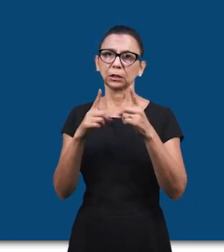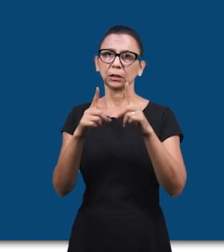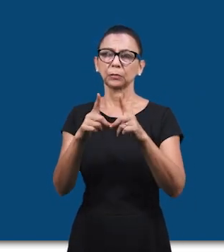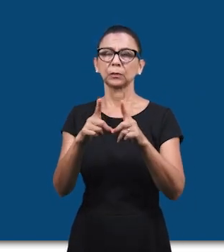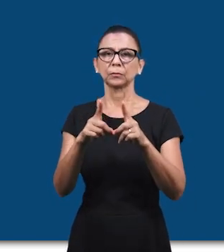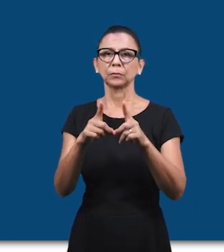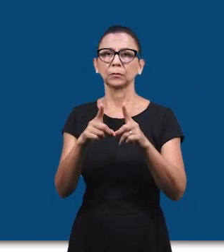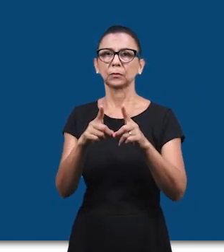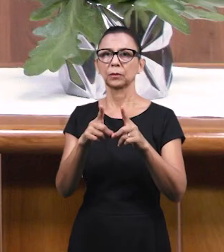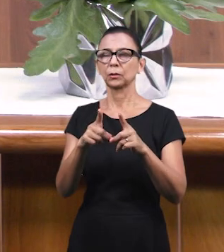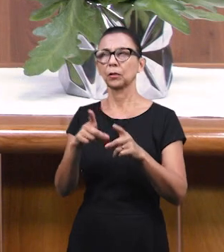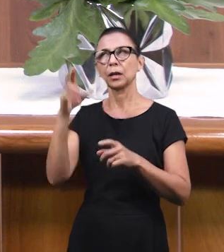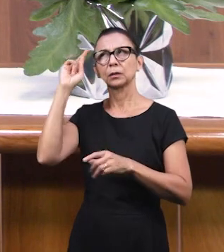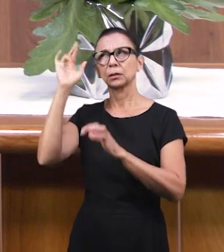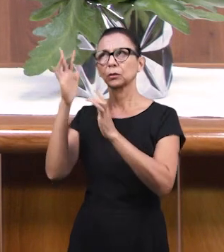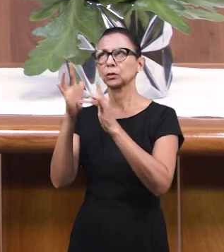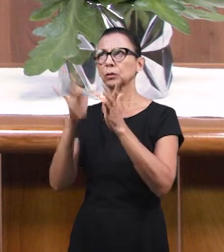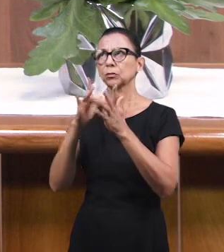веру.